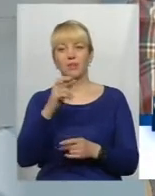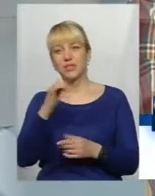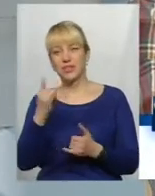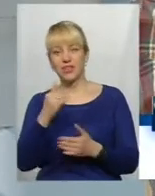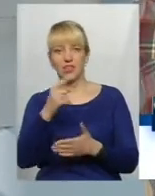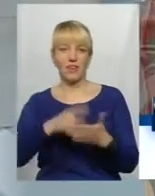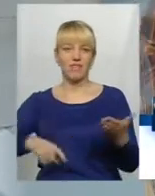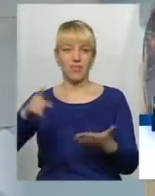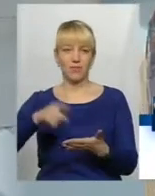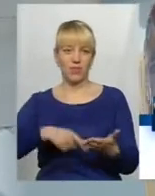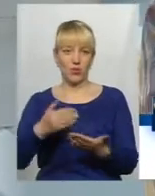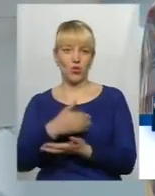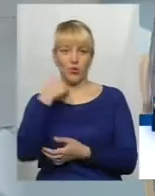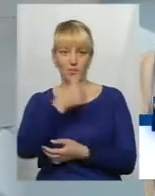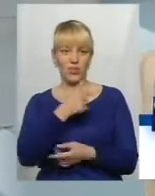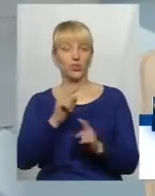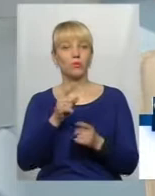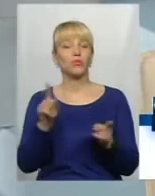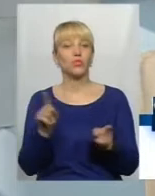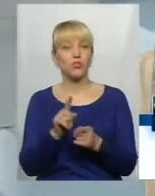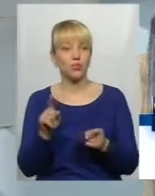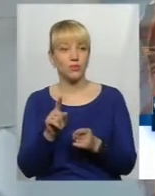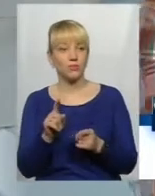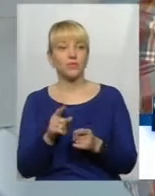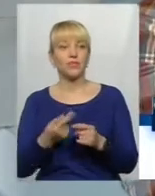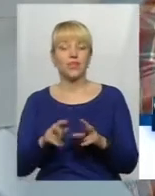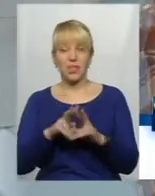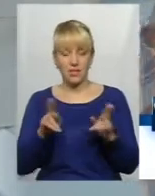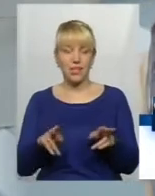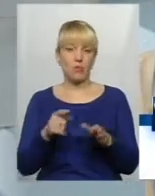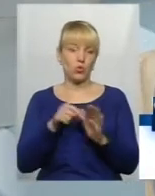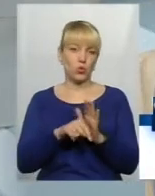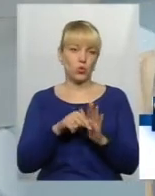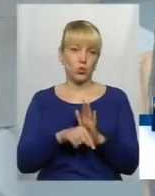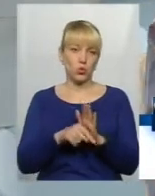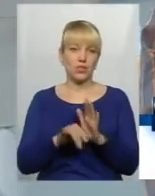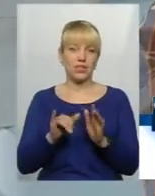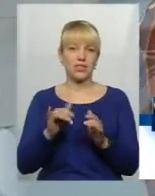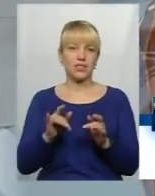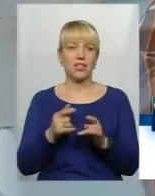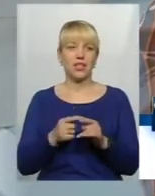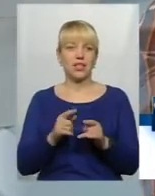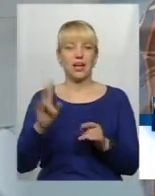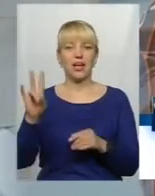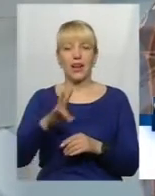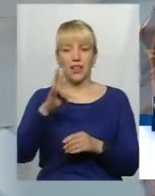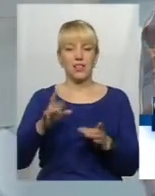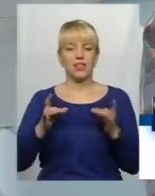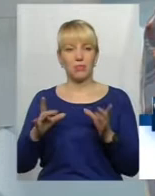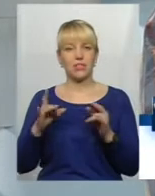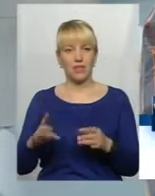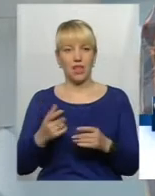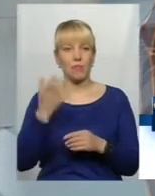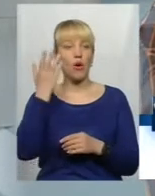відмінили Новий Рік. Тому що, ну, фактично, те саме, в принципі, стосується і з оцими релігійними деякими святами.